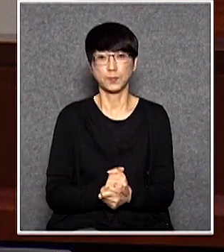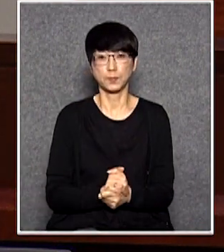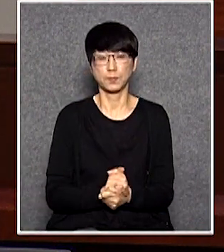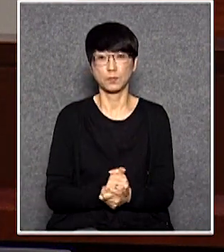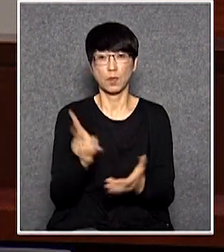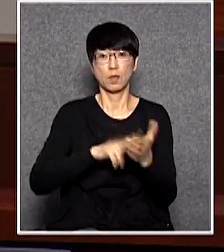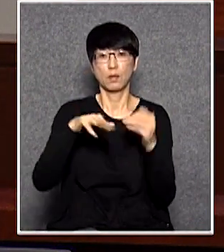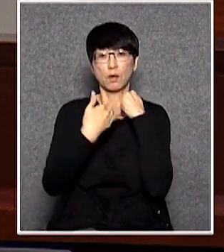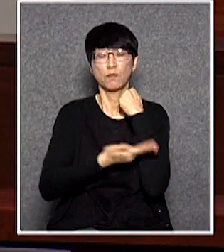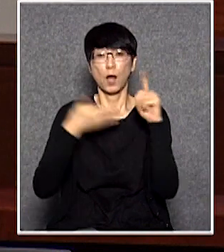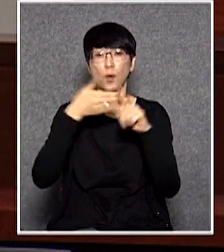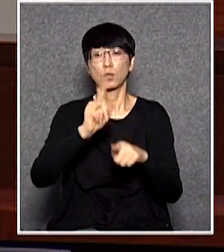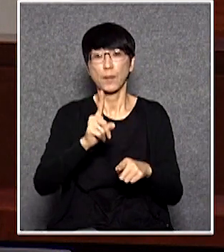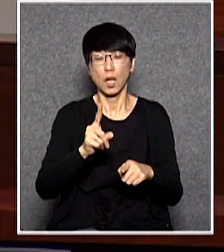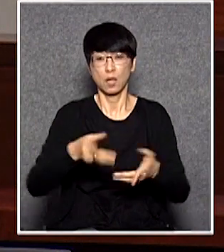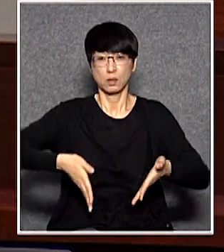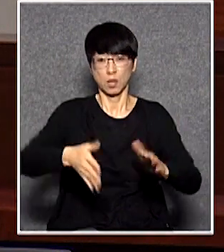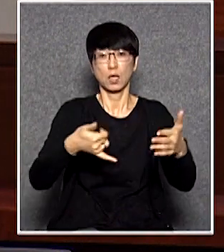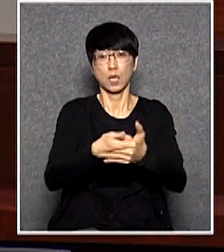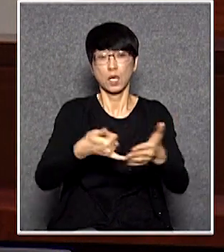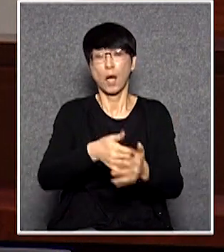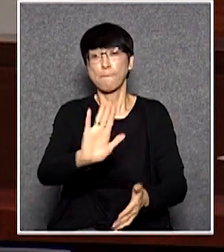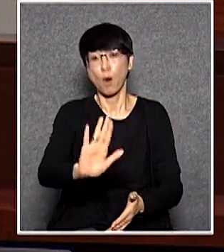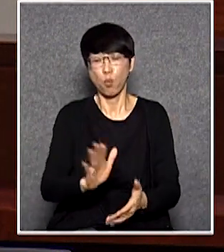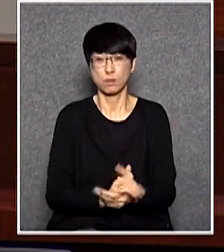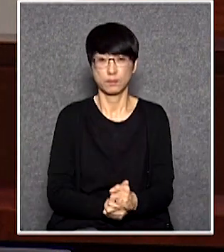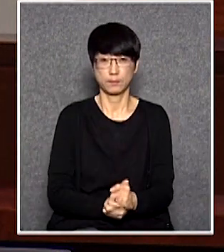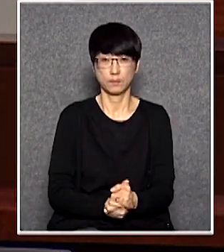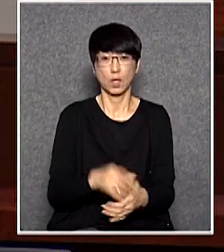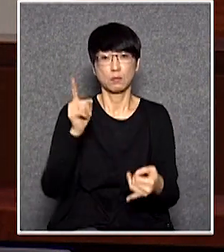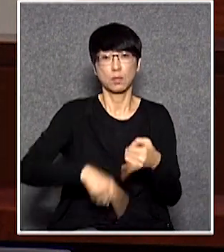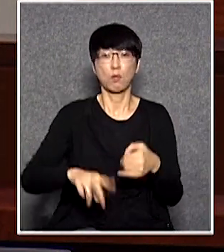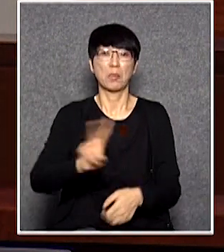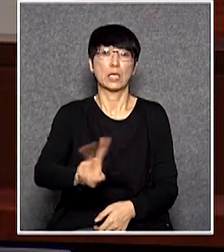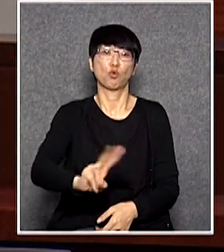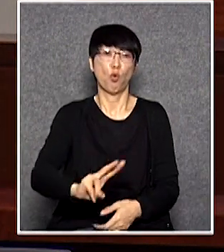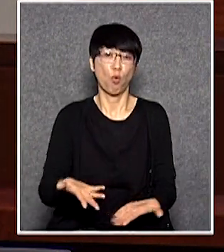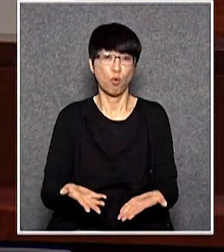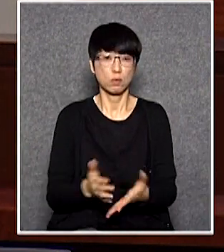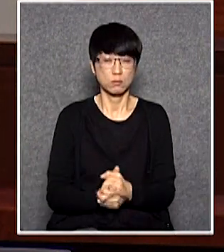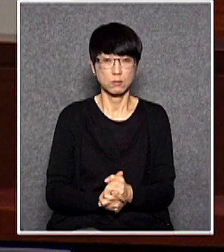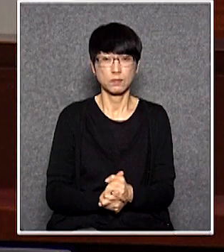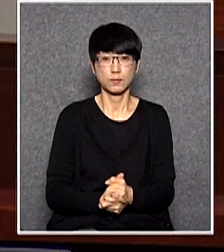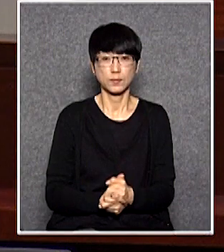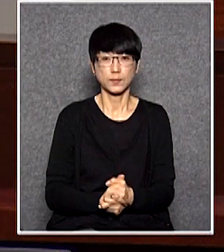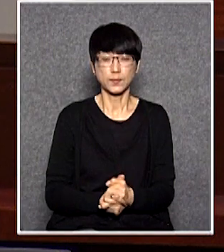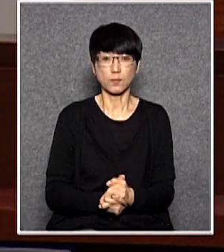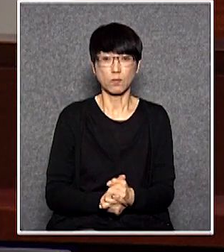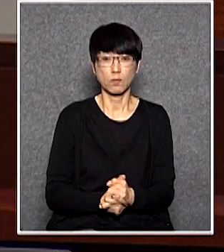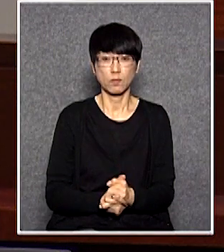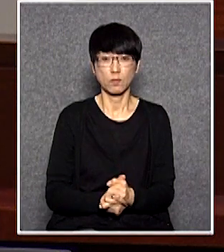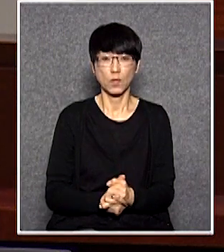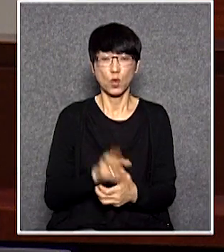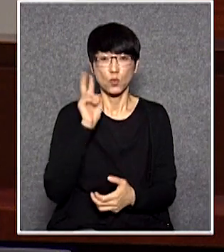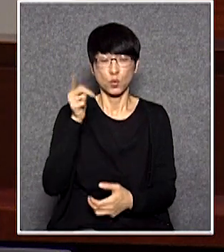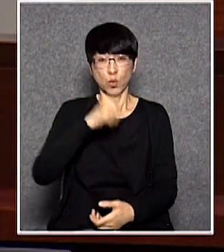立法原意是什麼沒有阻階是不是那結果又是阻階是不是就是我只要肯給